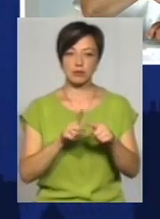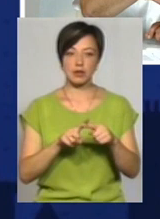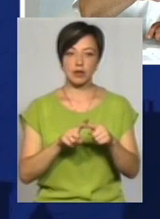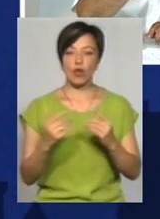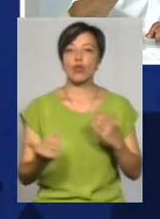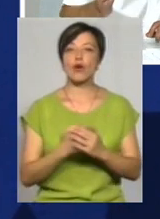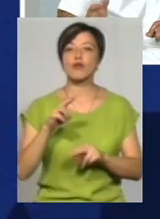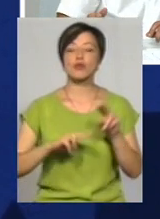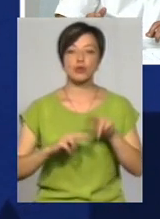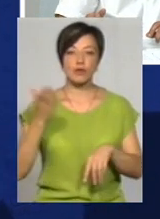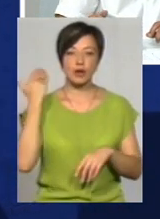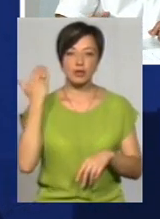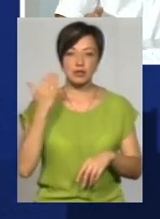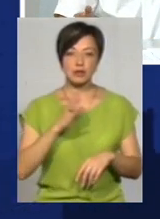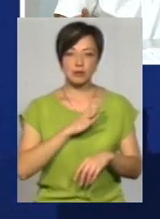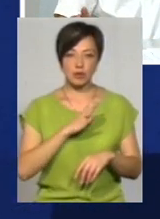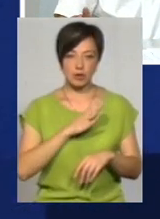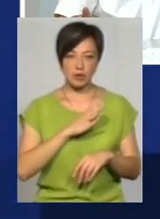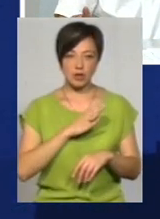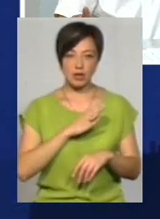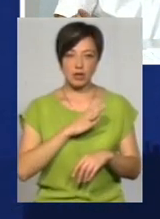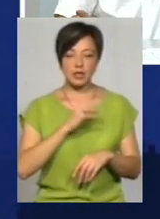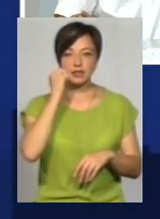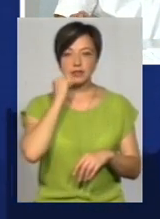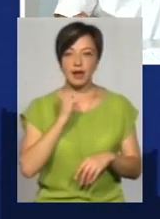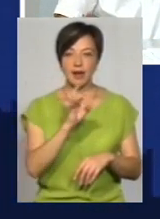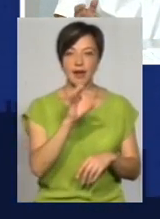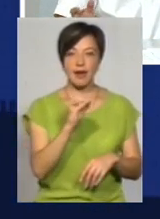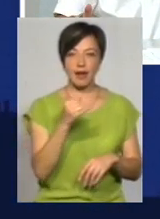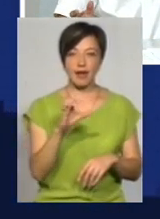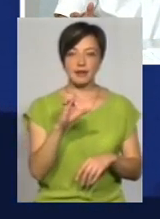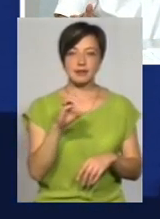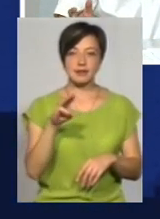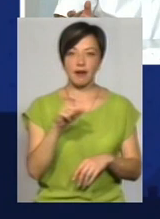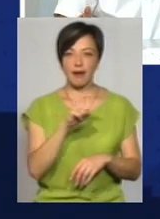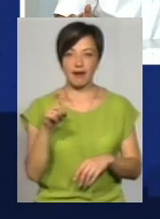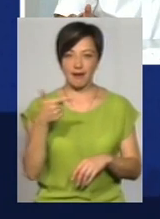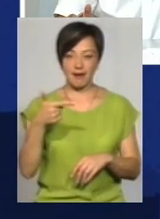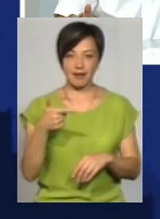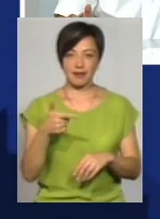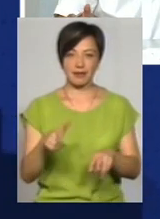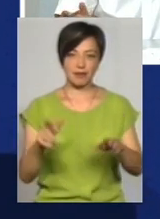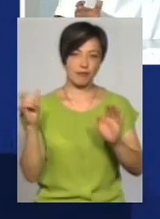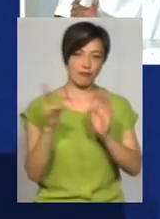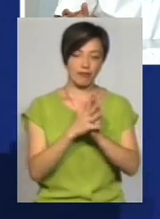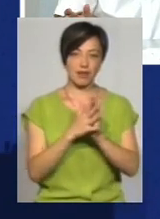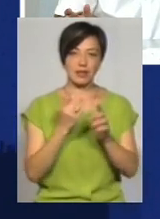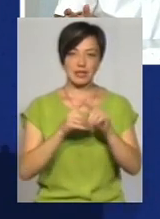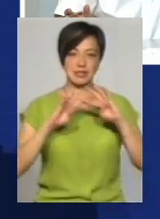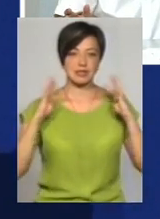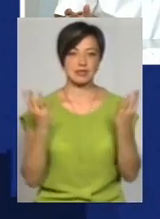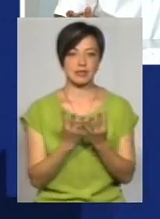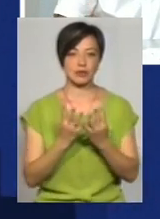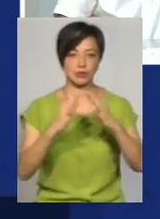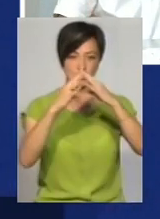новобудова. Колись в нас районнім романом був. Це старий рейстак, як ми його називали. Він стояв, ми його вічно кліткою, той сіткою